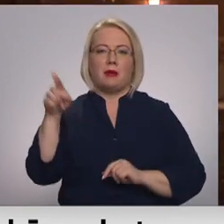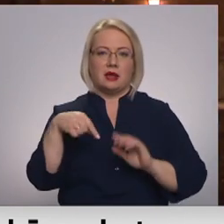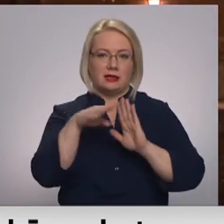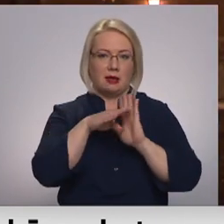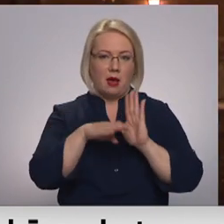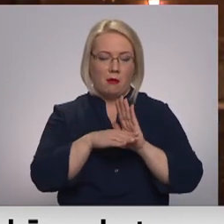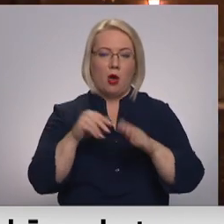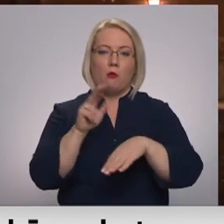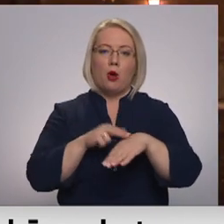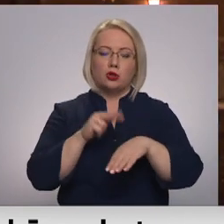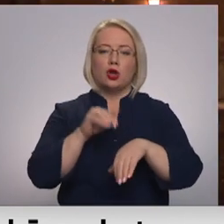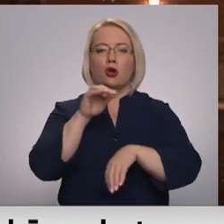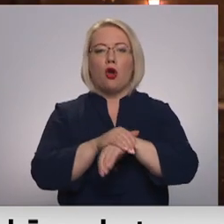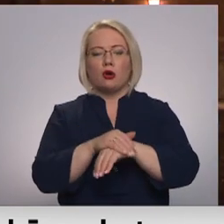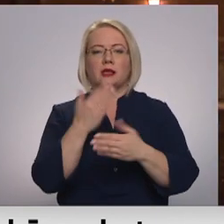Policija gan konkrētus piemērus neizpauda.